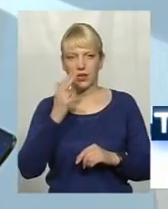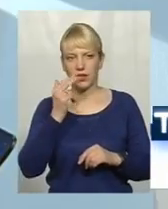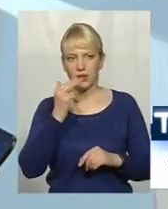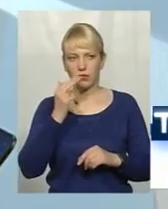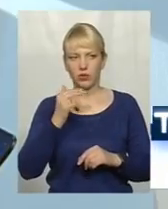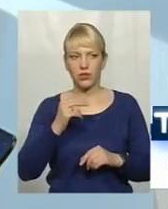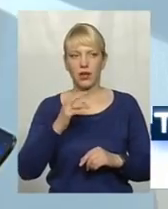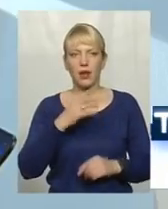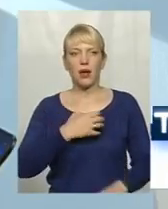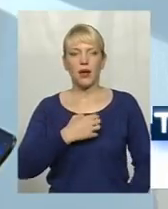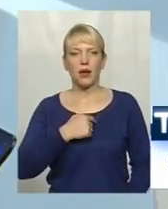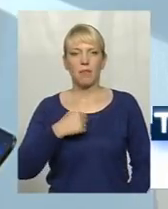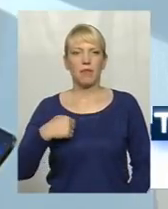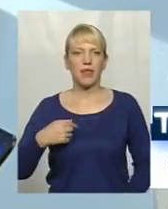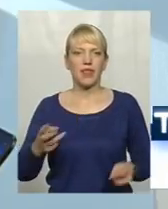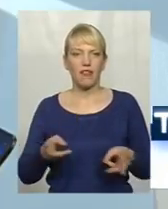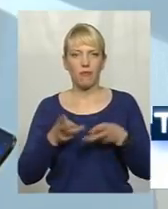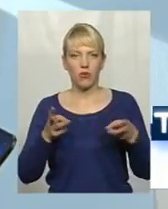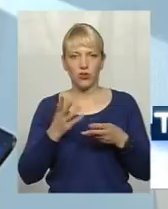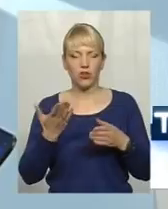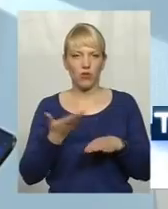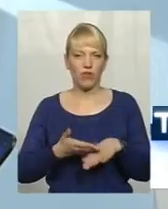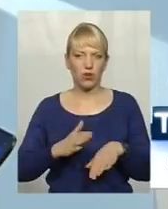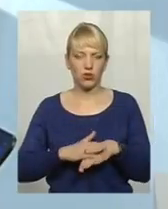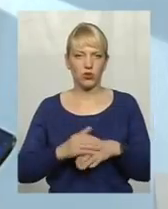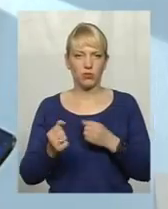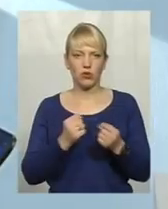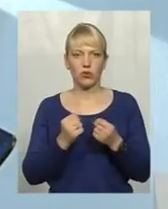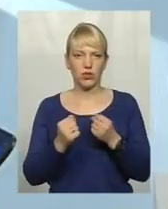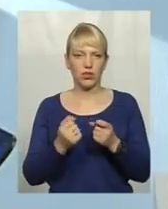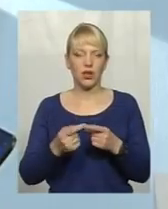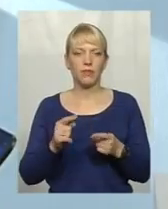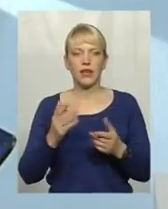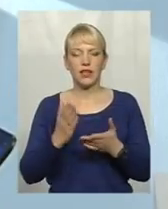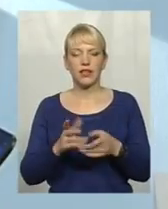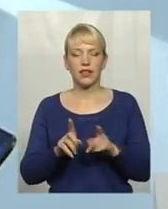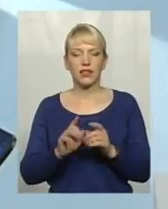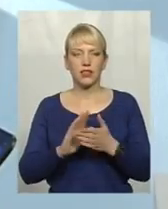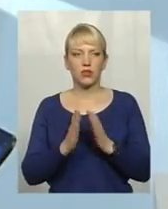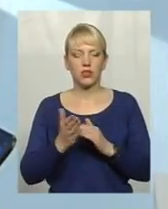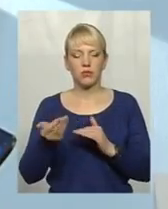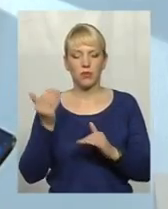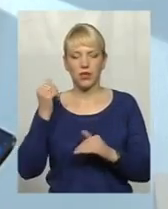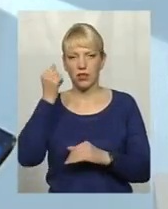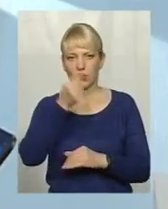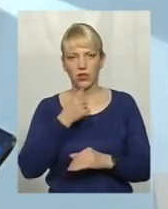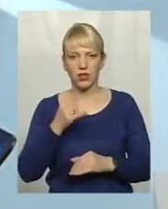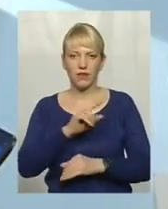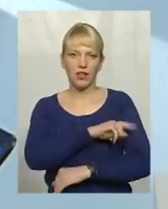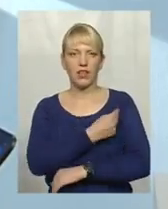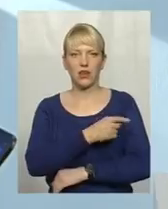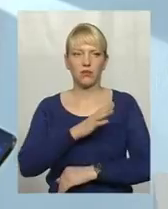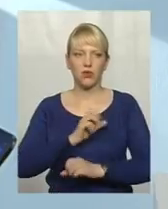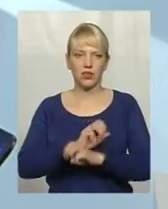тимонію, з якою дуже важко справлятися. Що така ситуація? В передні роки лікарня була